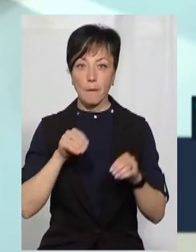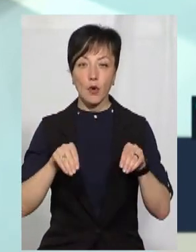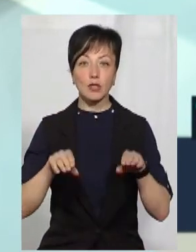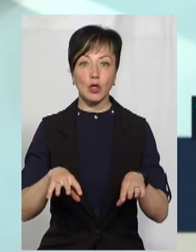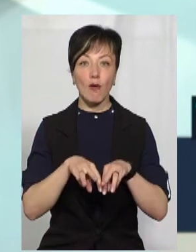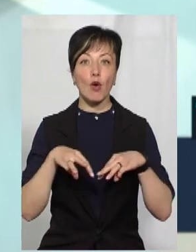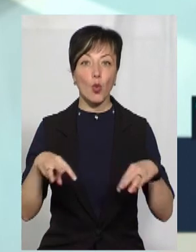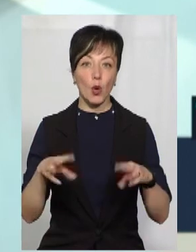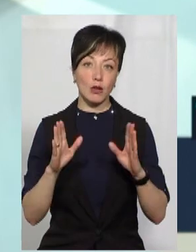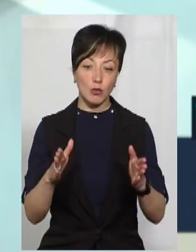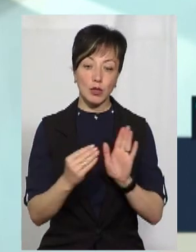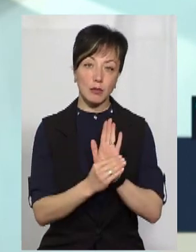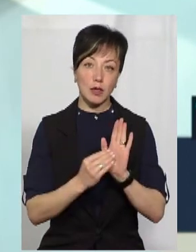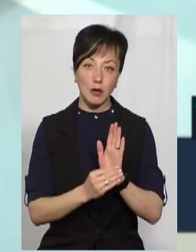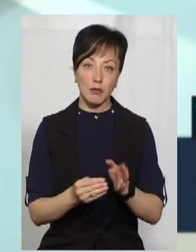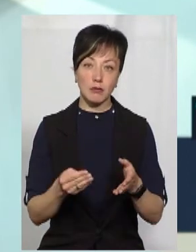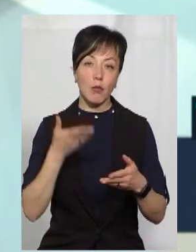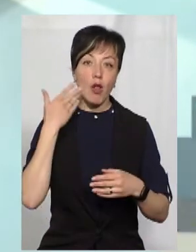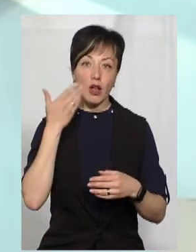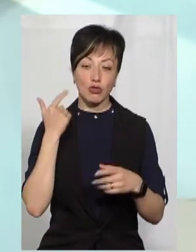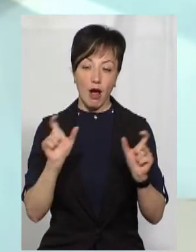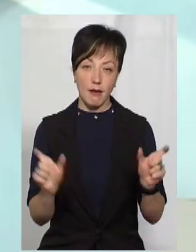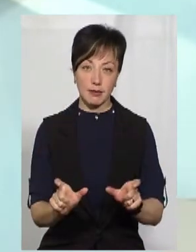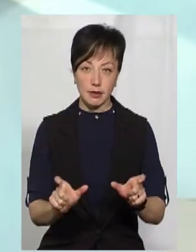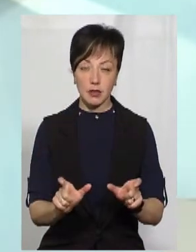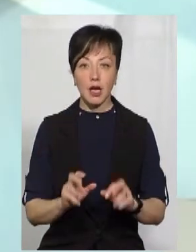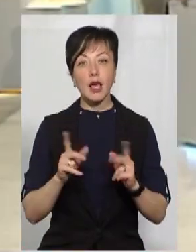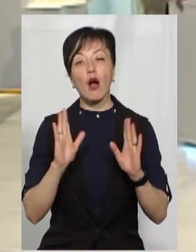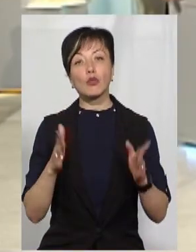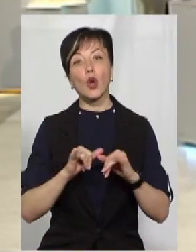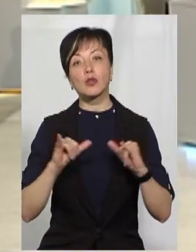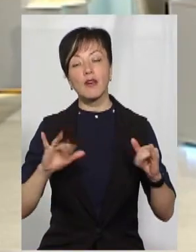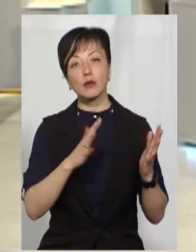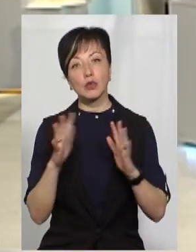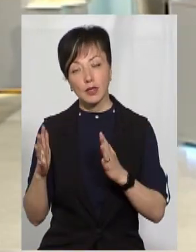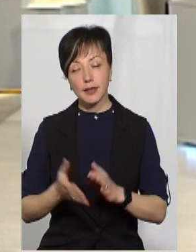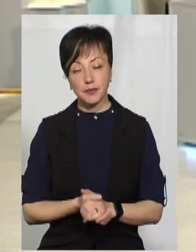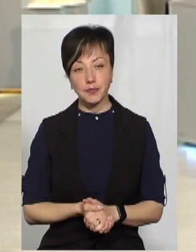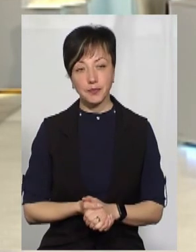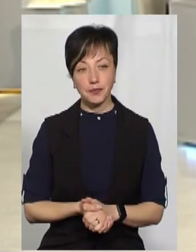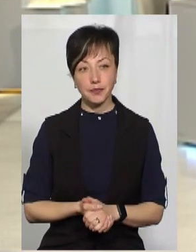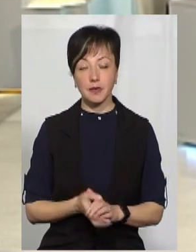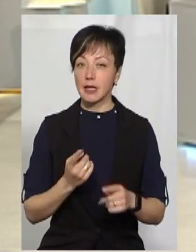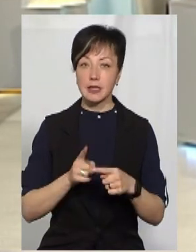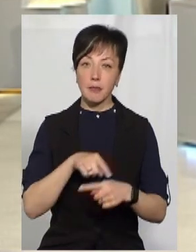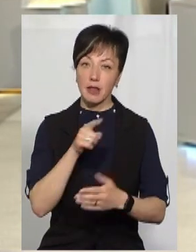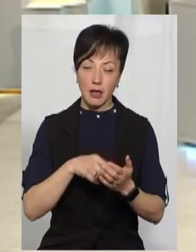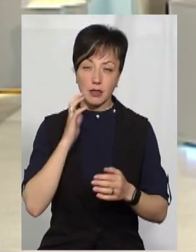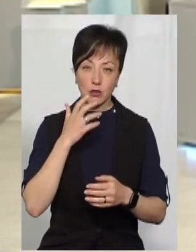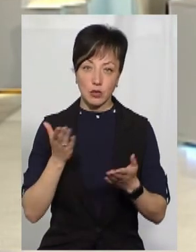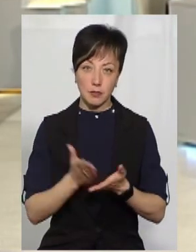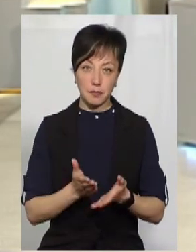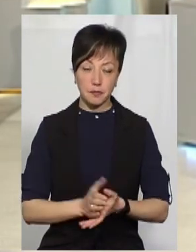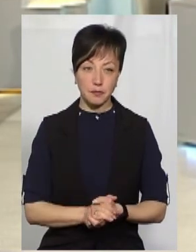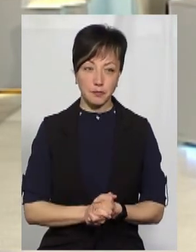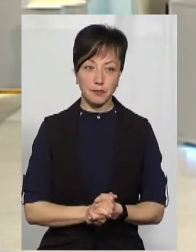постанови уряду, яка буде говорити про пом'якшення карантину. І як будуть розвиватися Як будуть розвиватися події. Але це питання є серйозним.